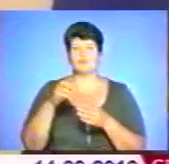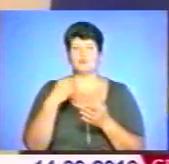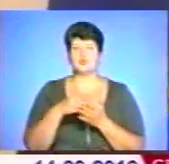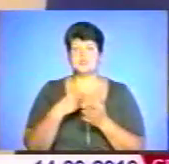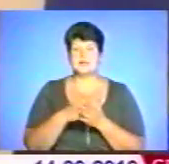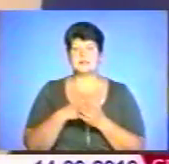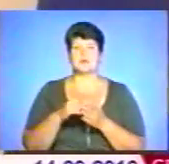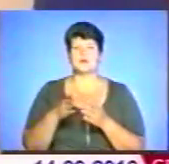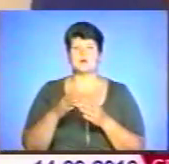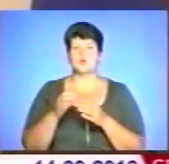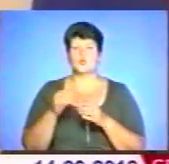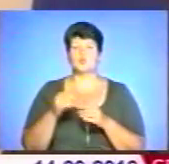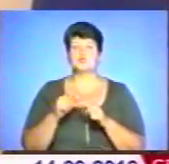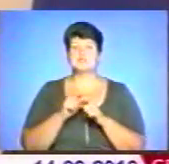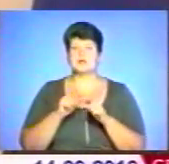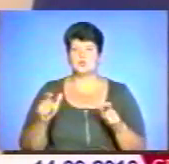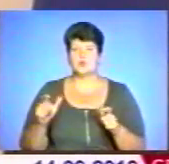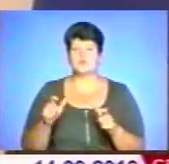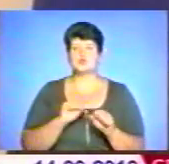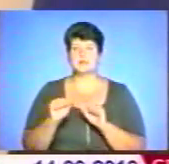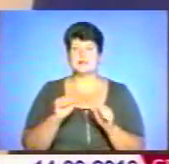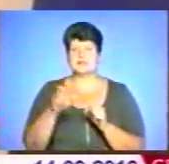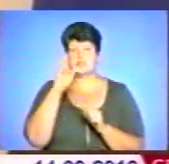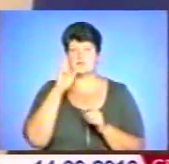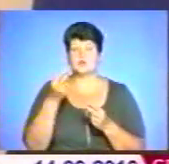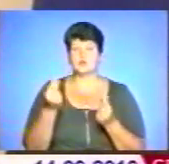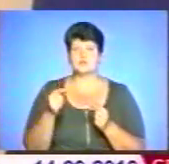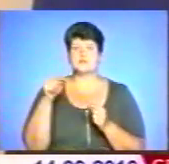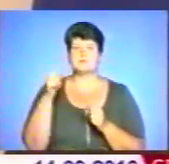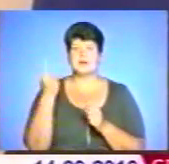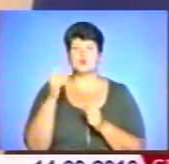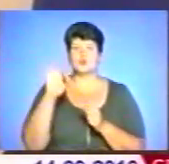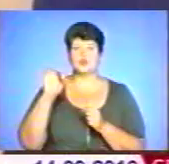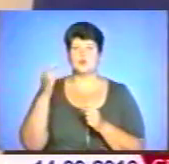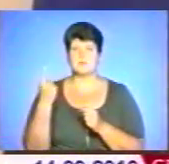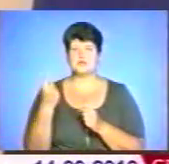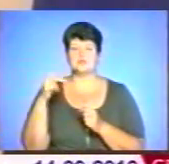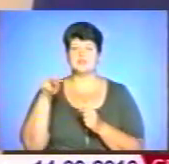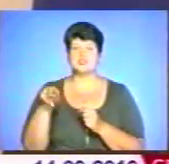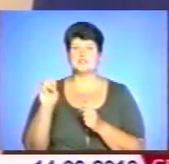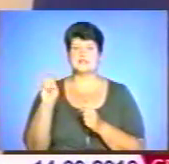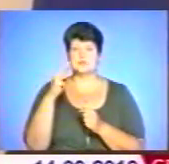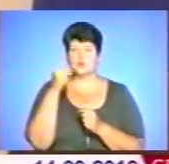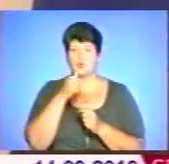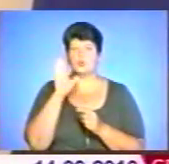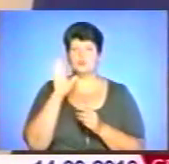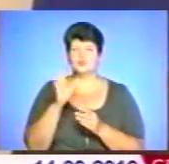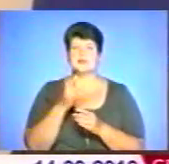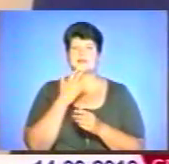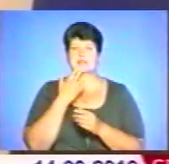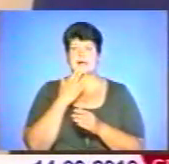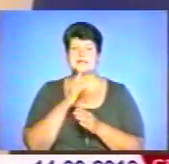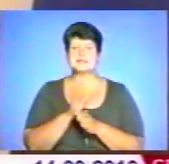розпорядників коштів, про те, що з 01.01.2013 року будуть в Україні застосовуватись національні стандарти